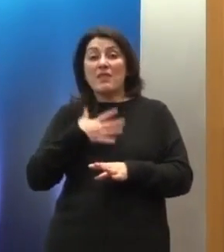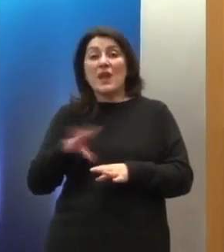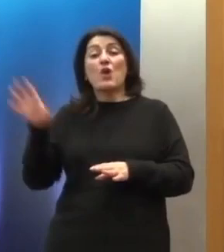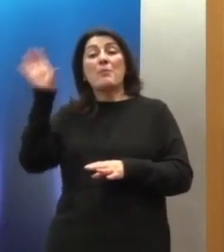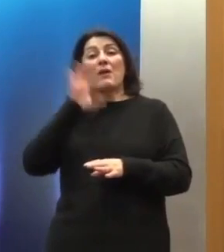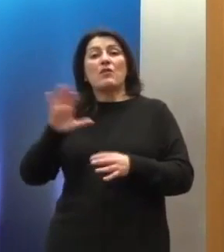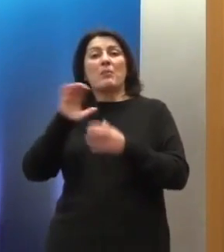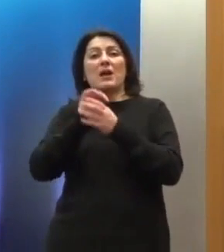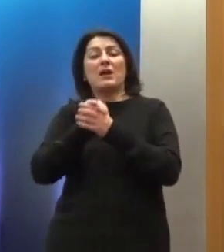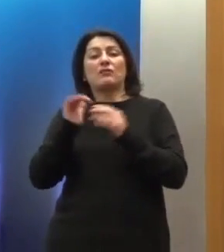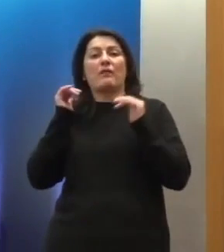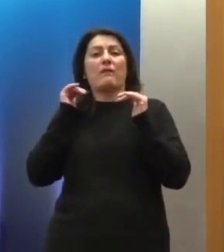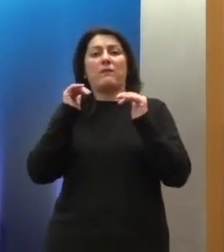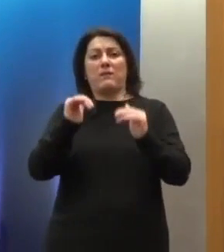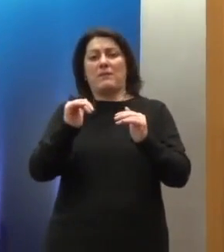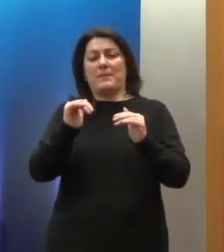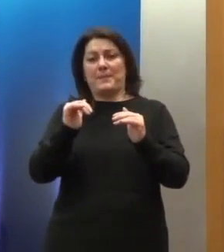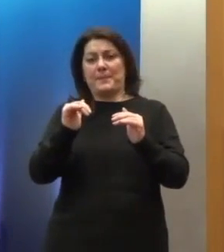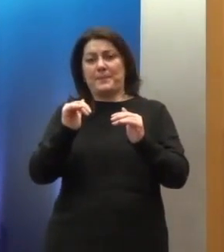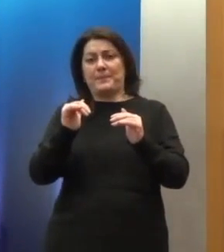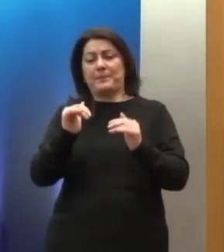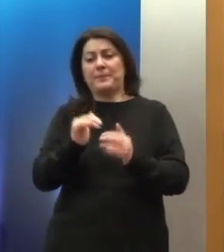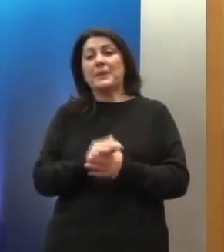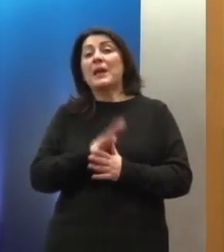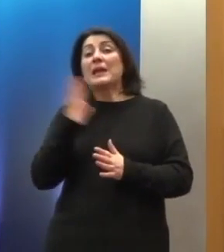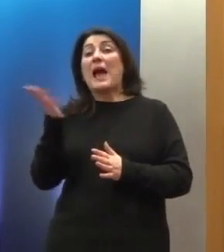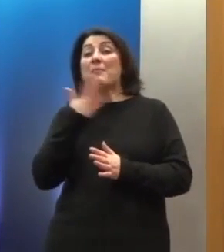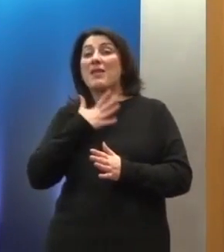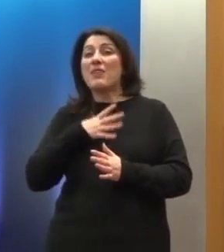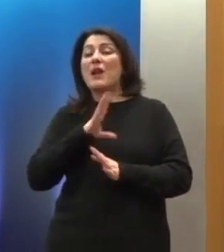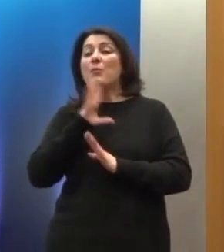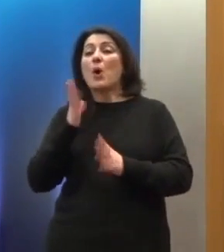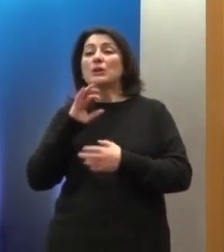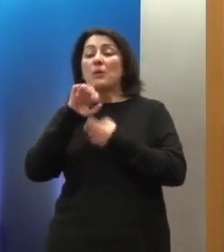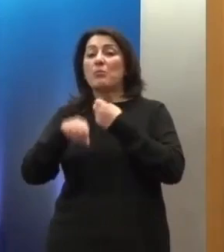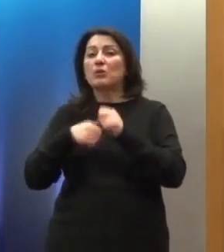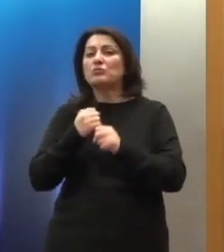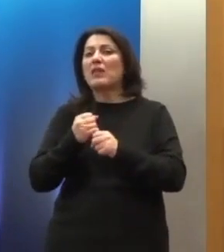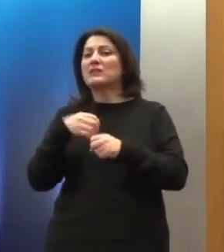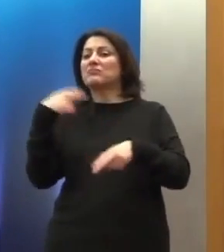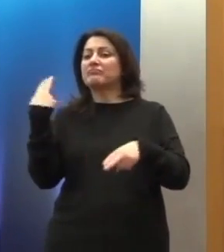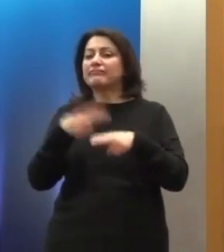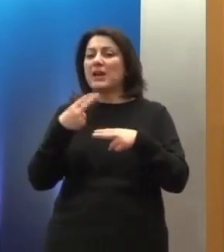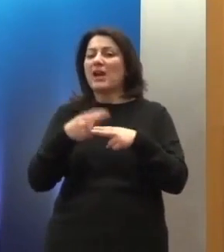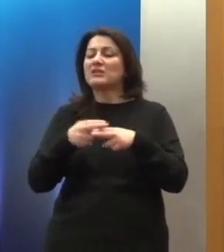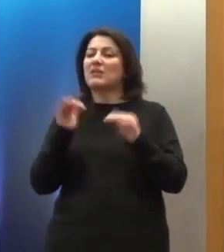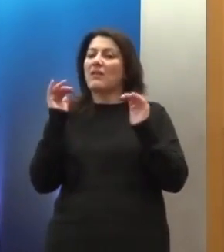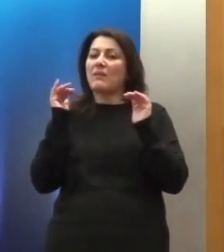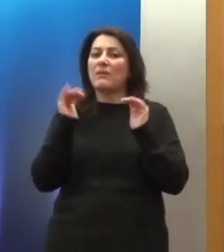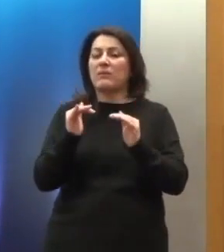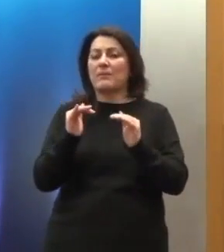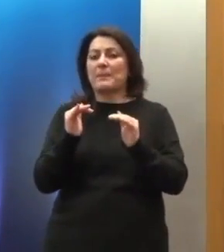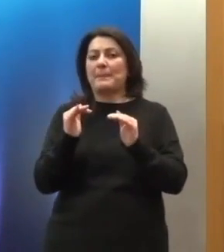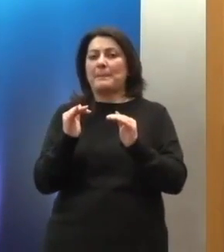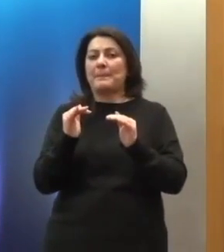και για την επιβίωση των αξιών, σε τελευταία ανάλυση, των οποίες το κράτος υποστηρίζει.